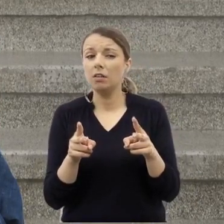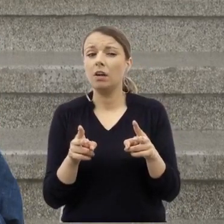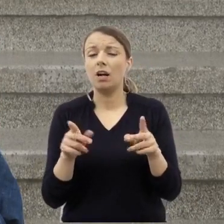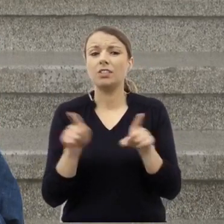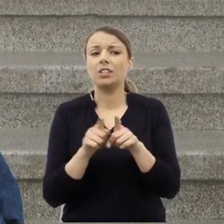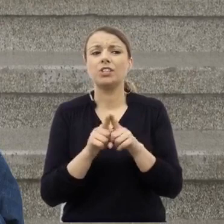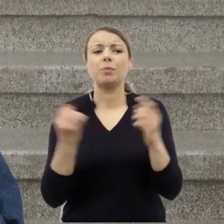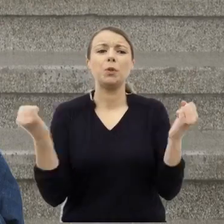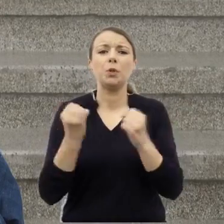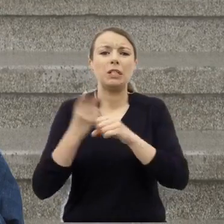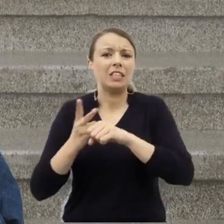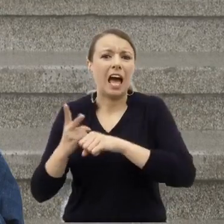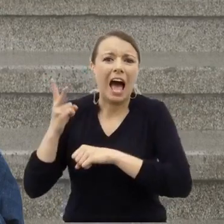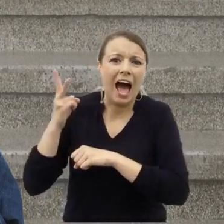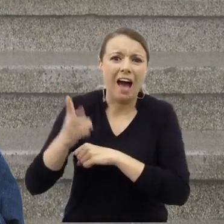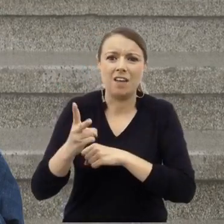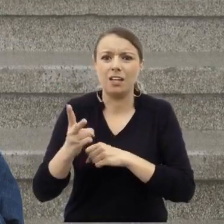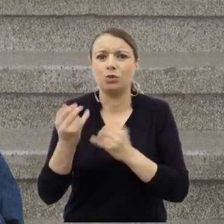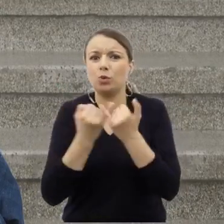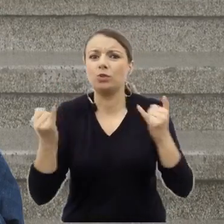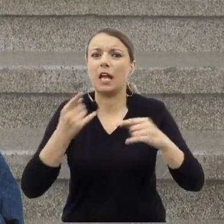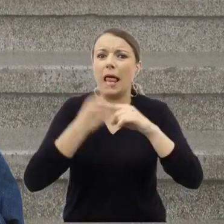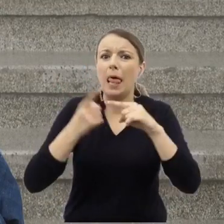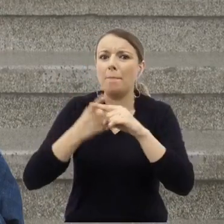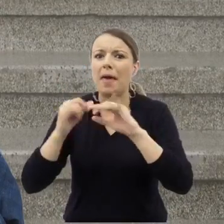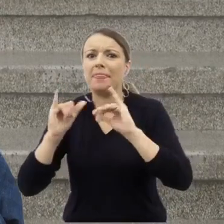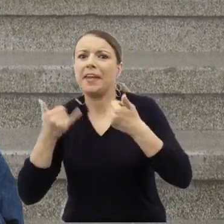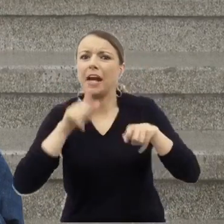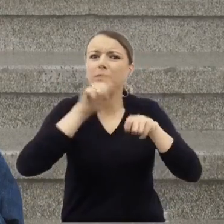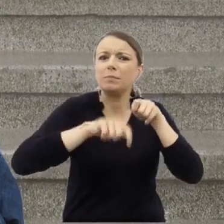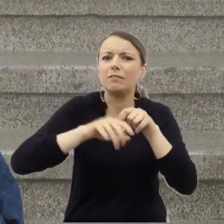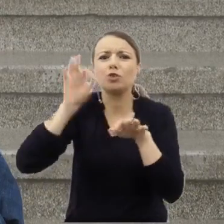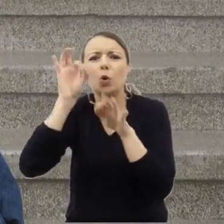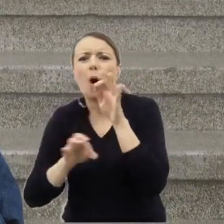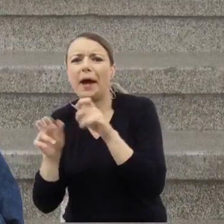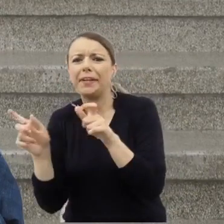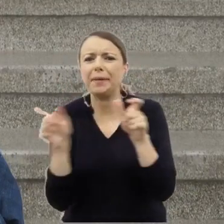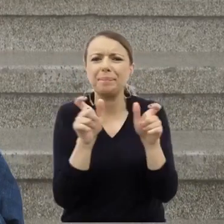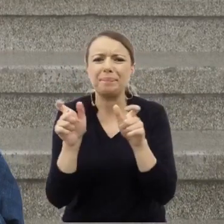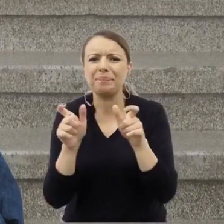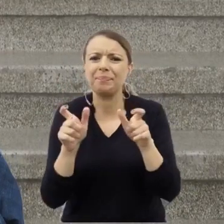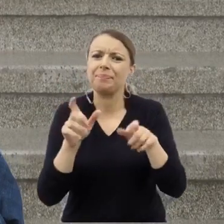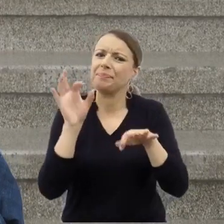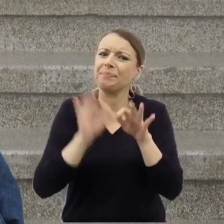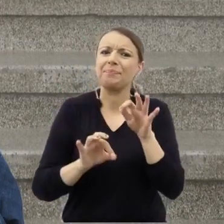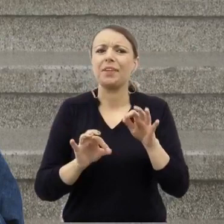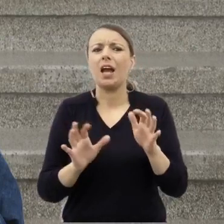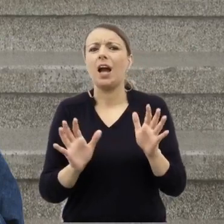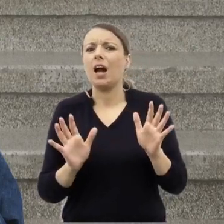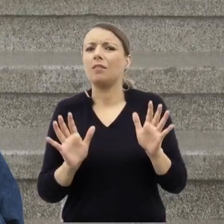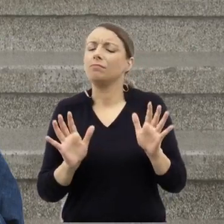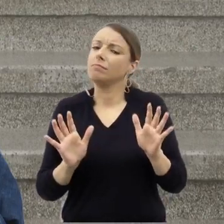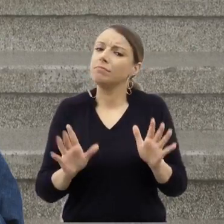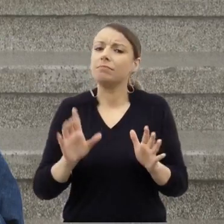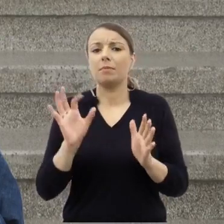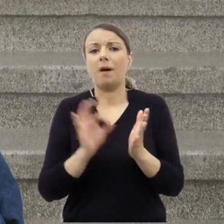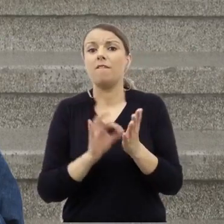środkach śledczych część